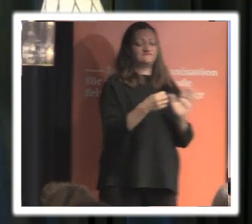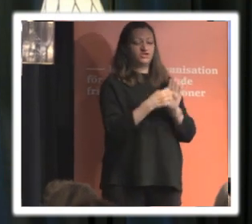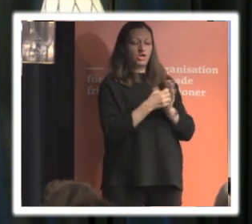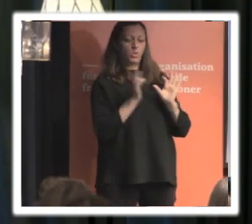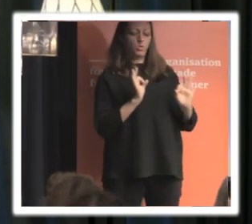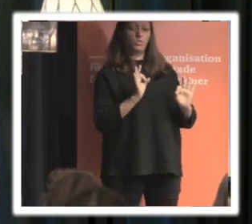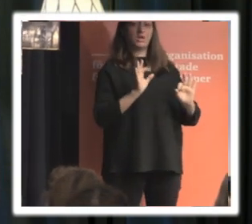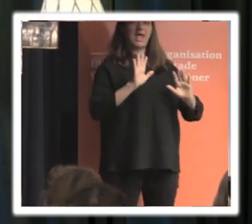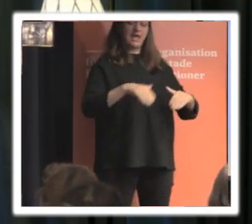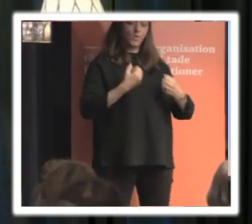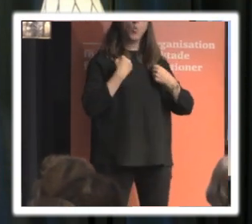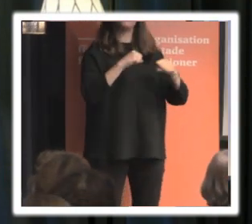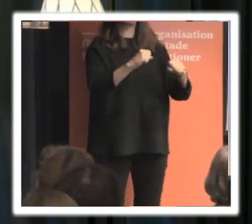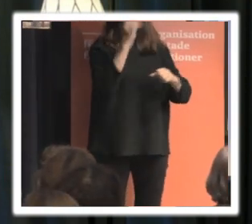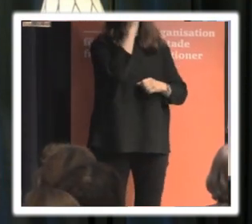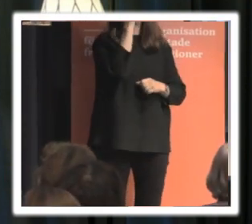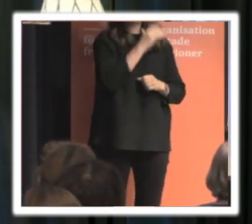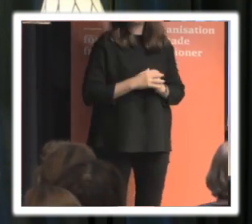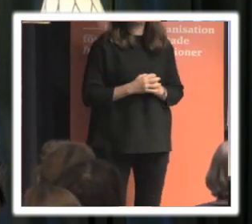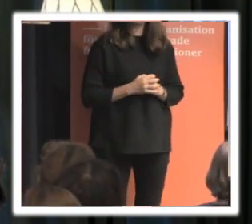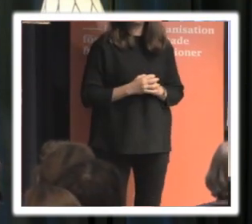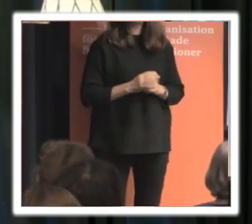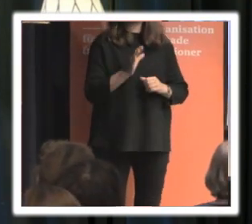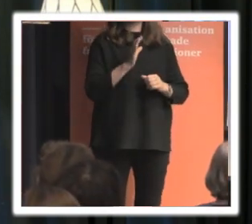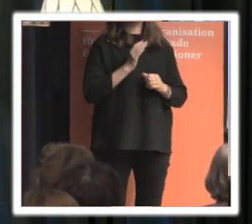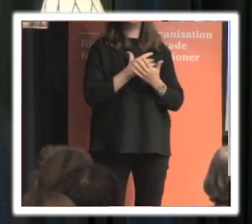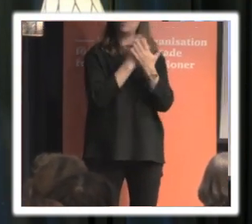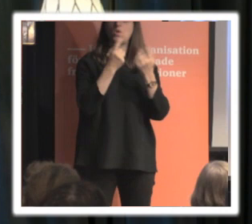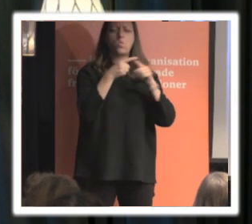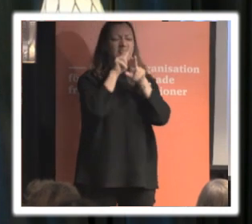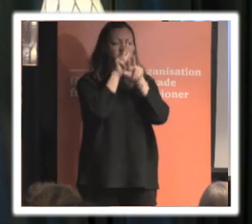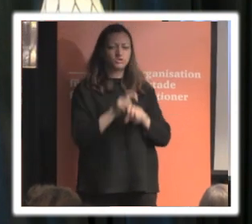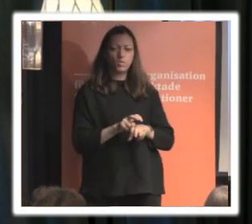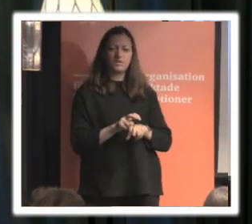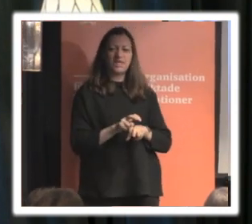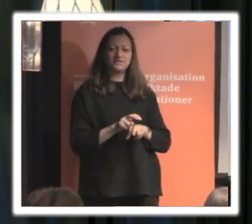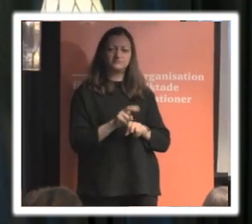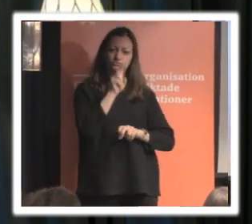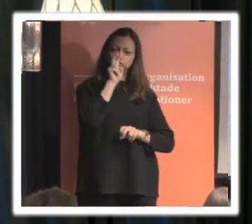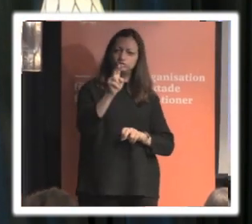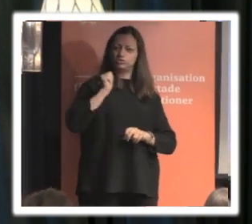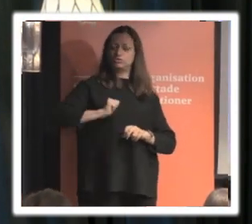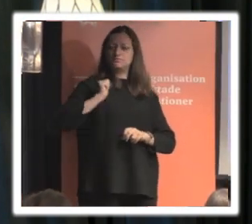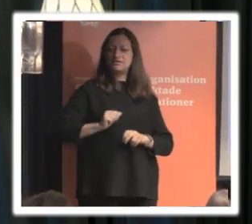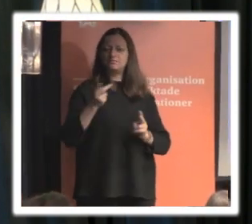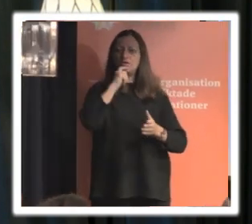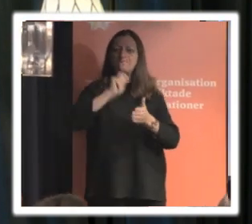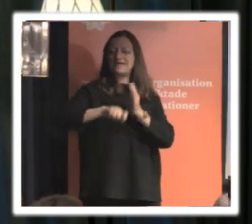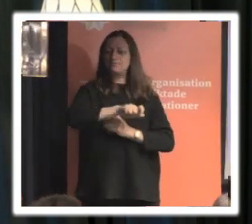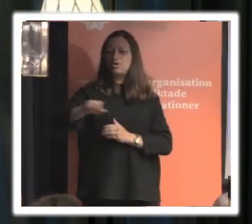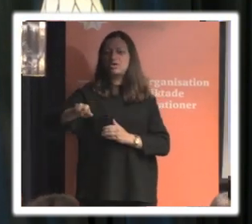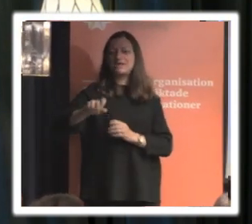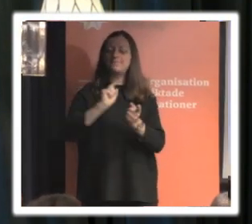rätta med problemet och det finns gott om studier som visar att konsumenter och medborgare blir gladare och